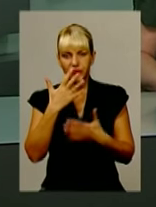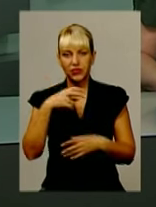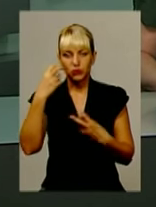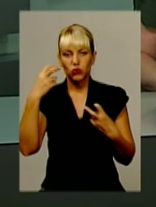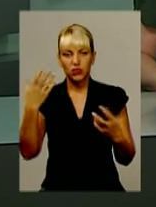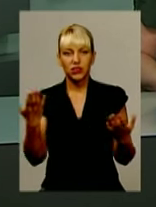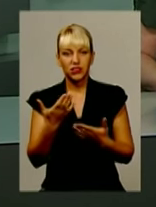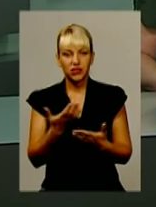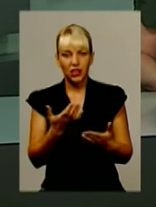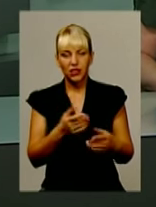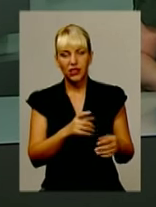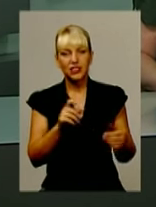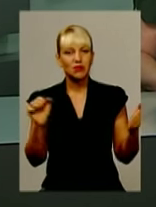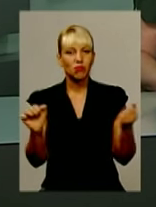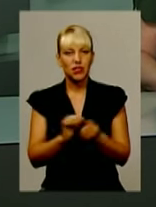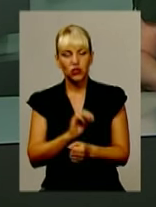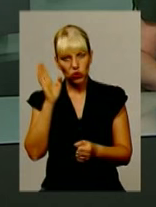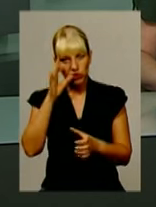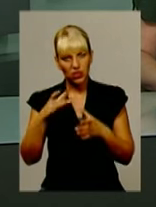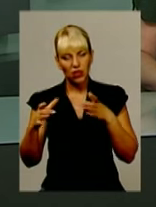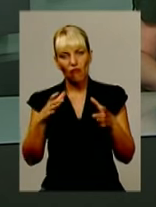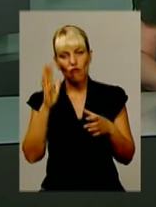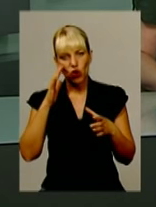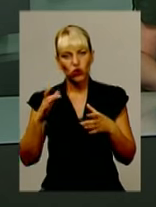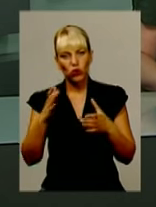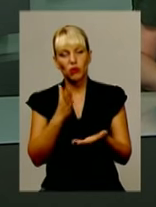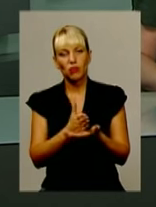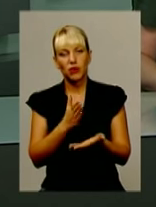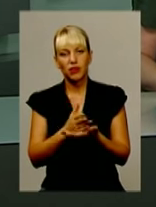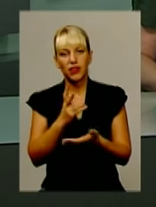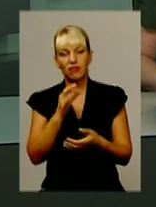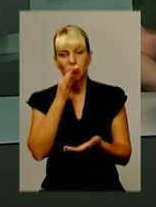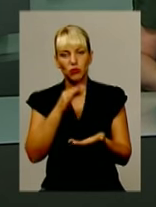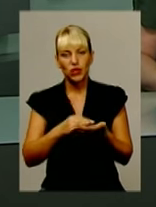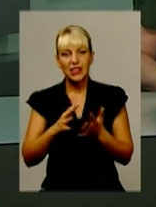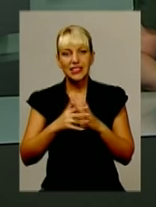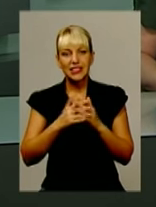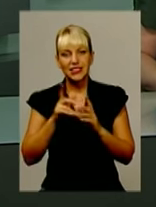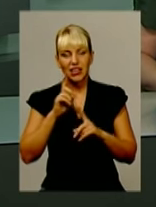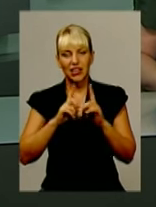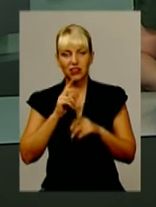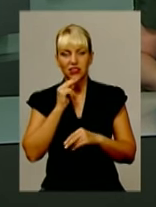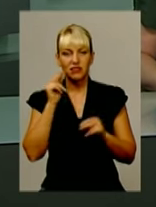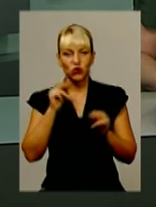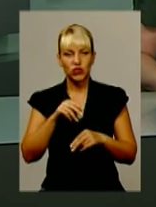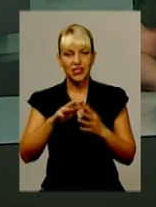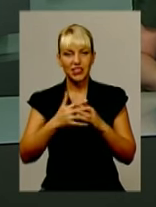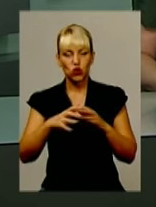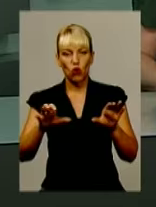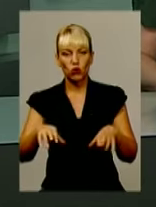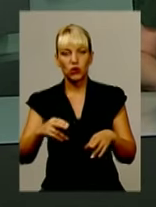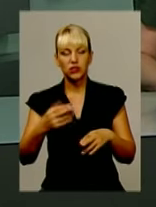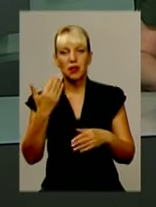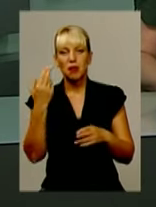який доноситься з пересушеного ставка. Водойма перебуває на балансі сільської ради. Селяни звинувачують сільського голову без діяльності.